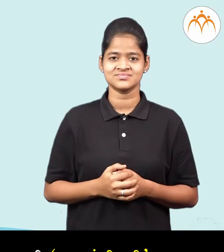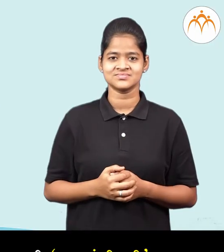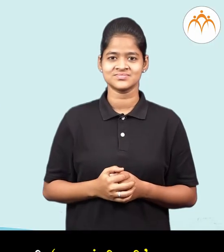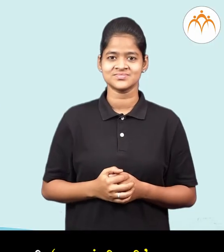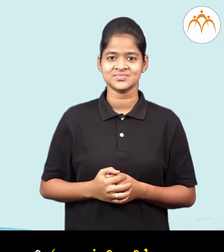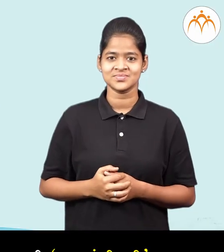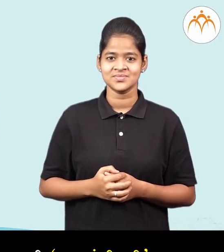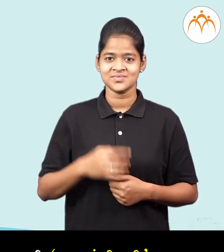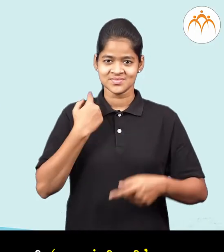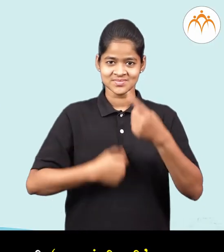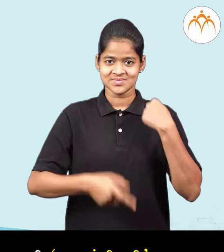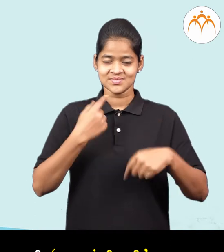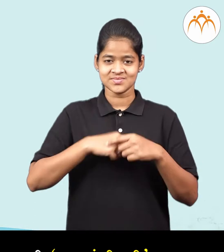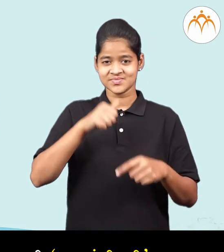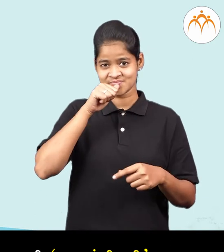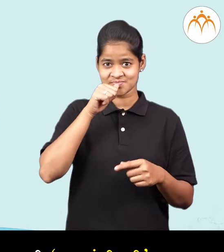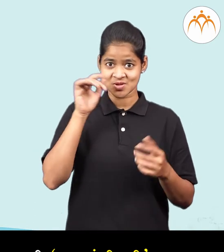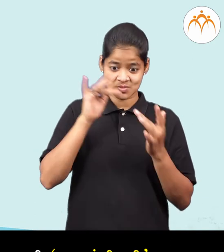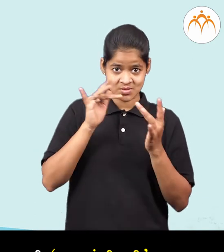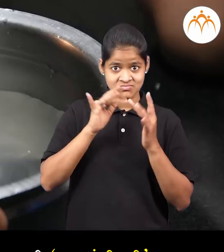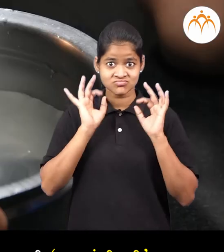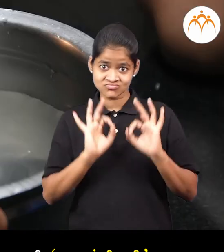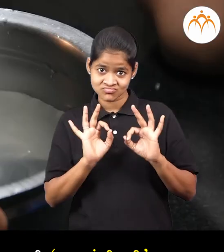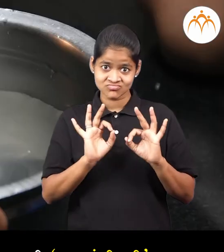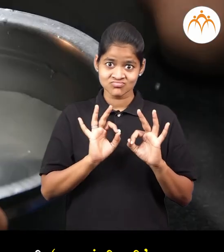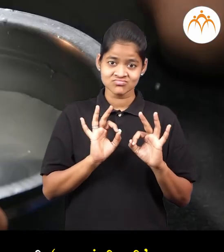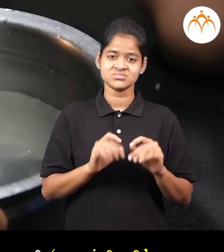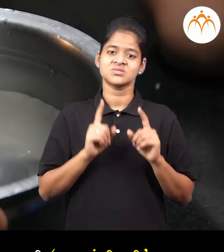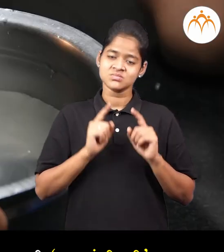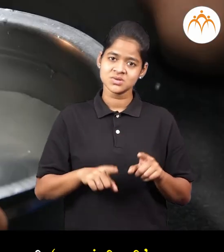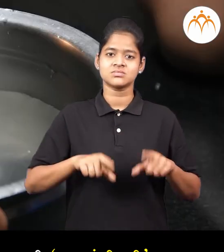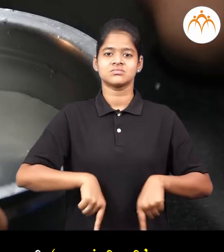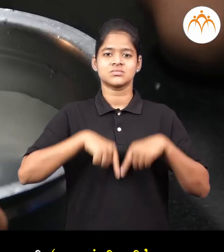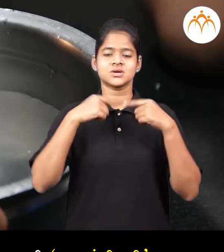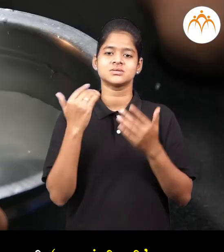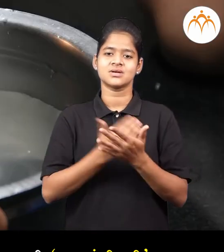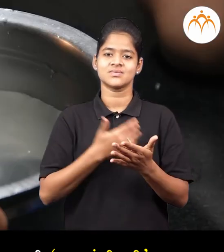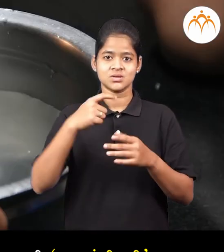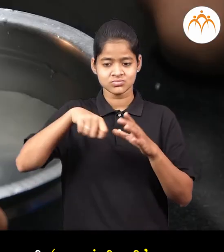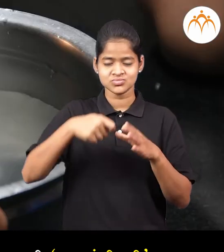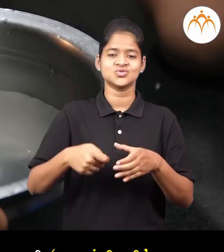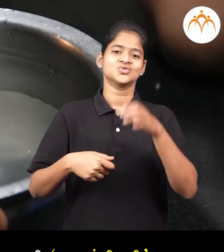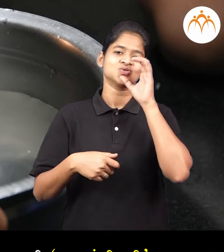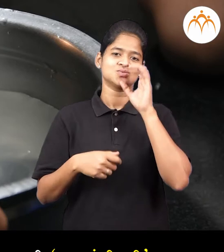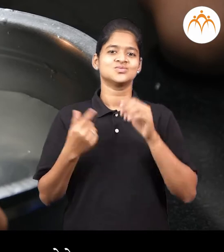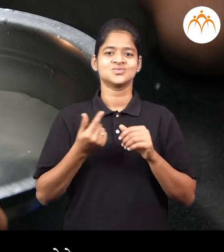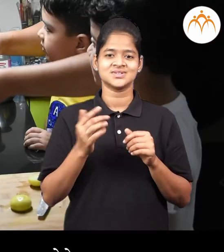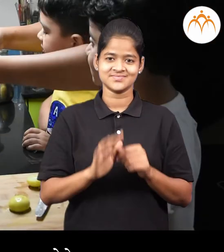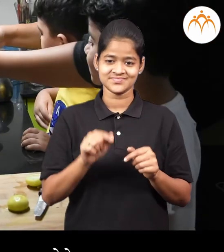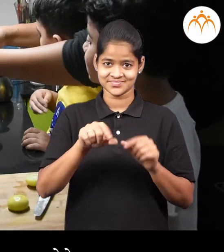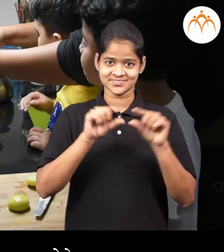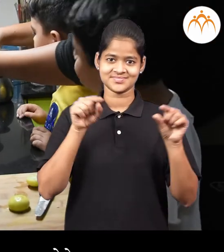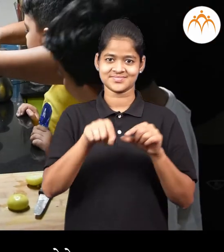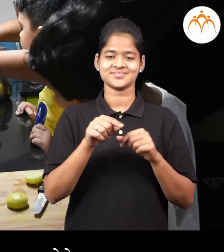शरीरातील पाण्याची पातली नीट रहवी या साथी जलसंजीवनी वापरतात ती